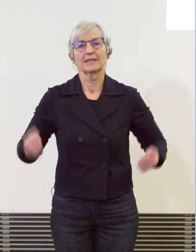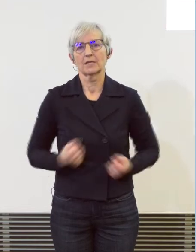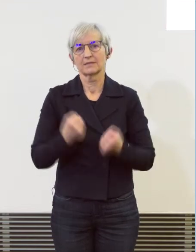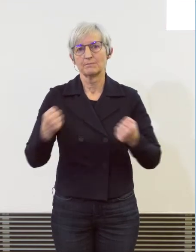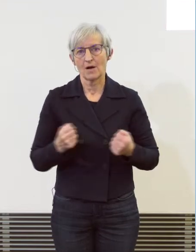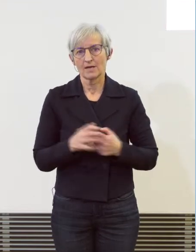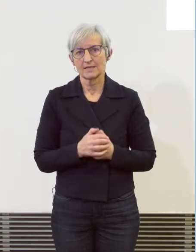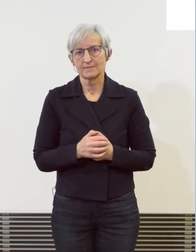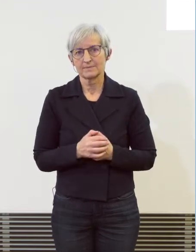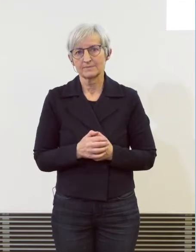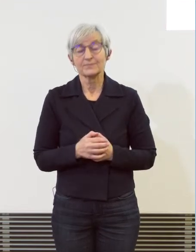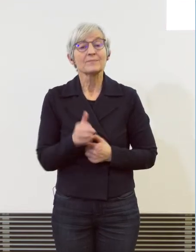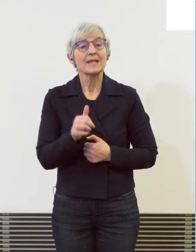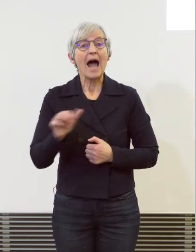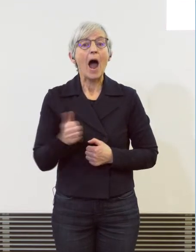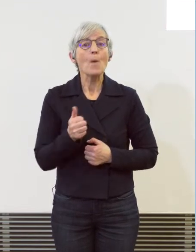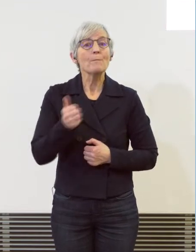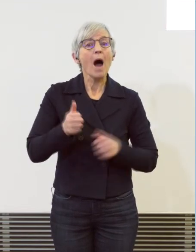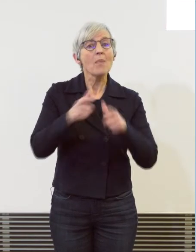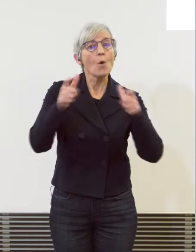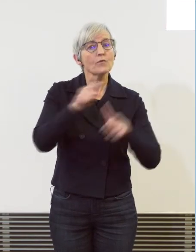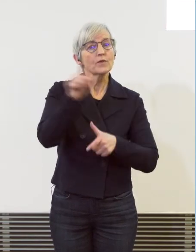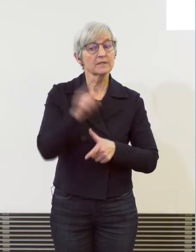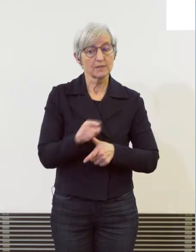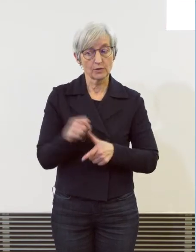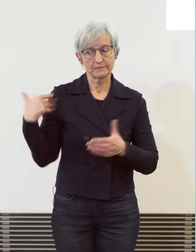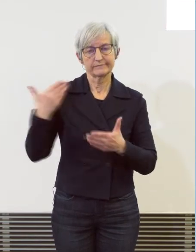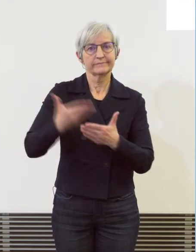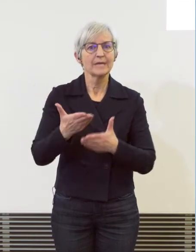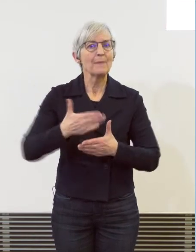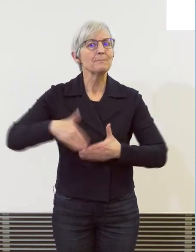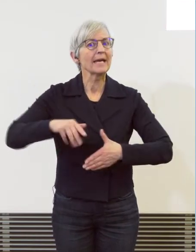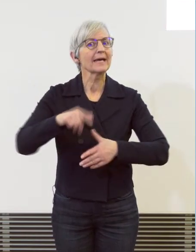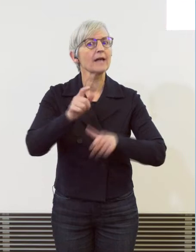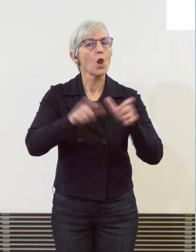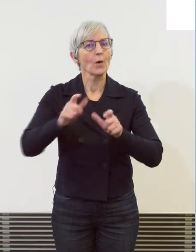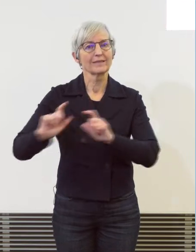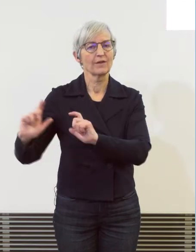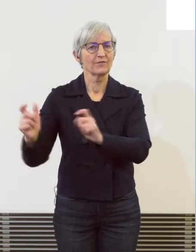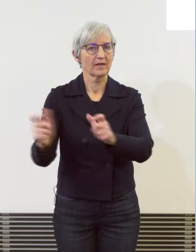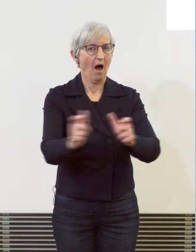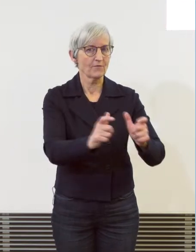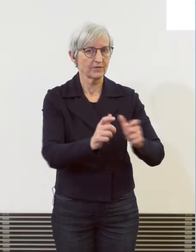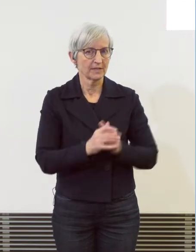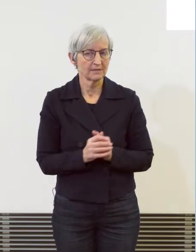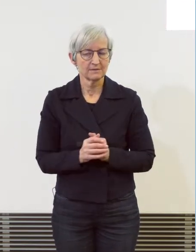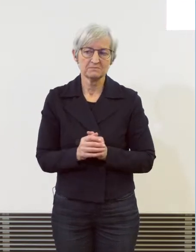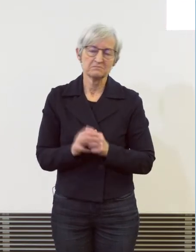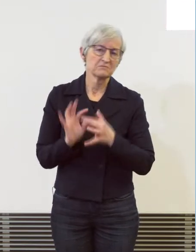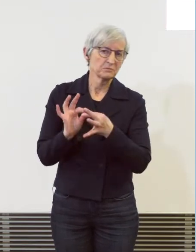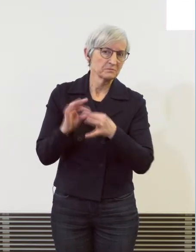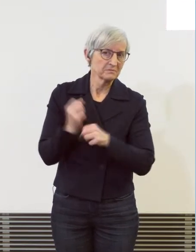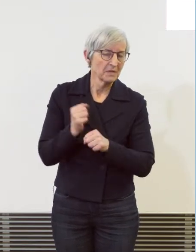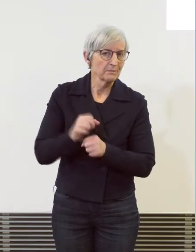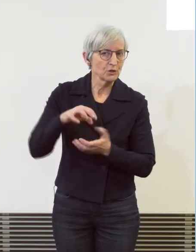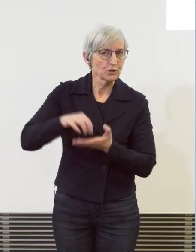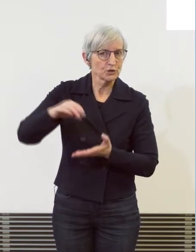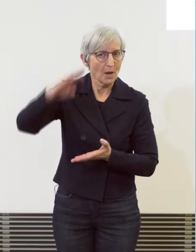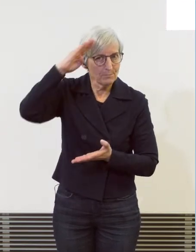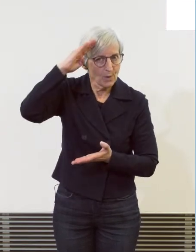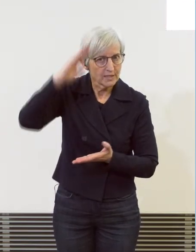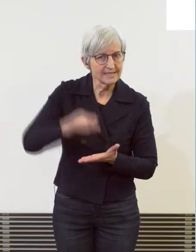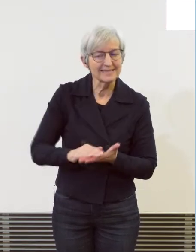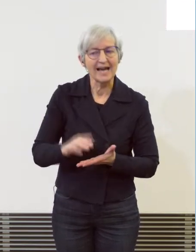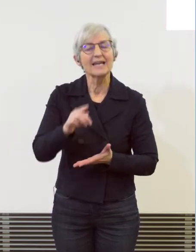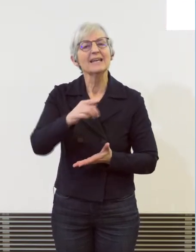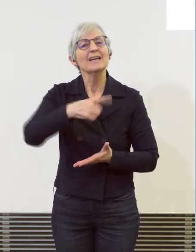massiv mehr Verhaftungen gemacht. Auch da arbeiten wir selbstverständlich eng mit der Stadtpolizei zusammen. Wir sind für den Oberteil